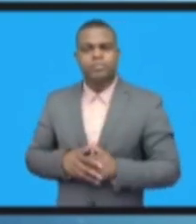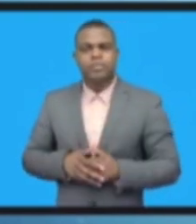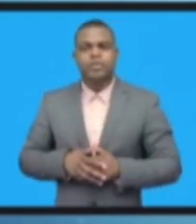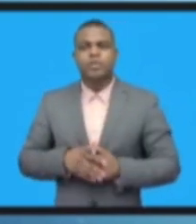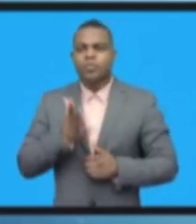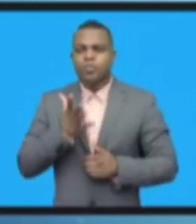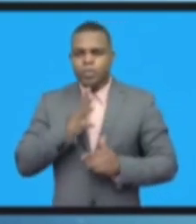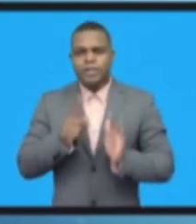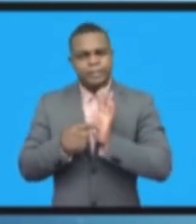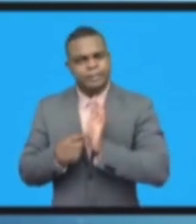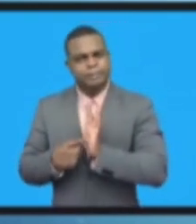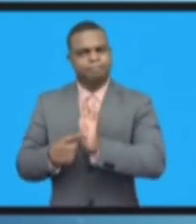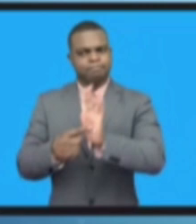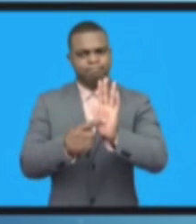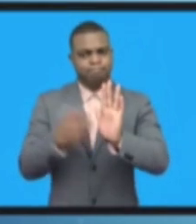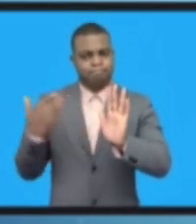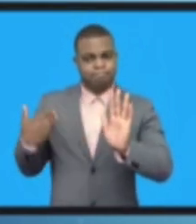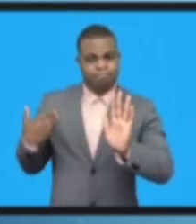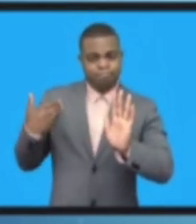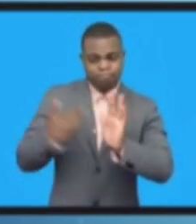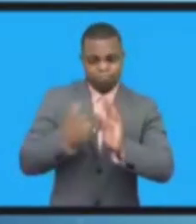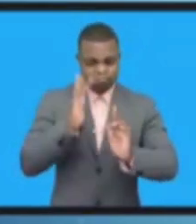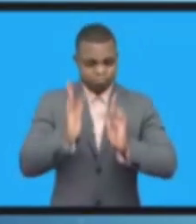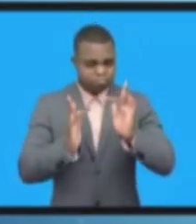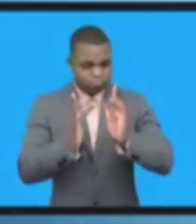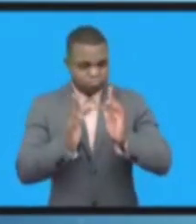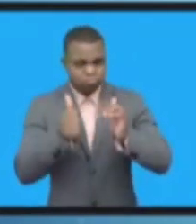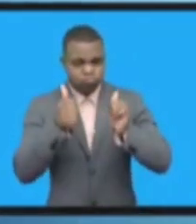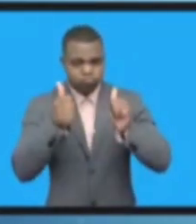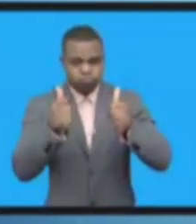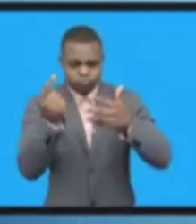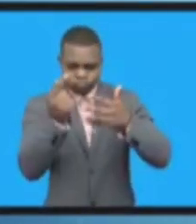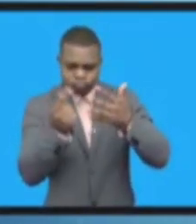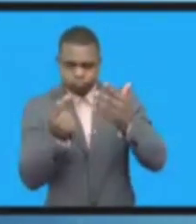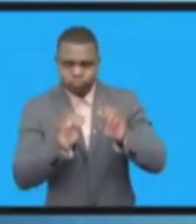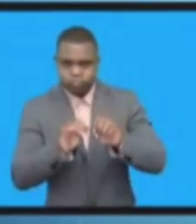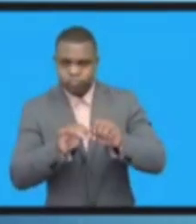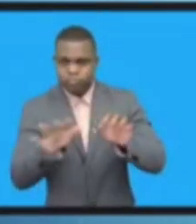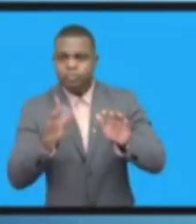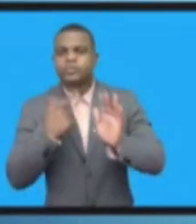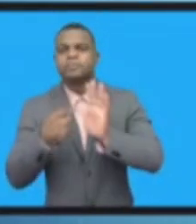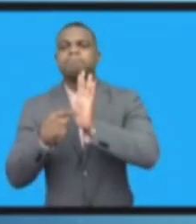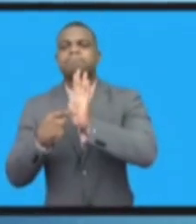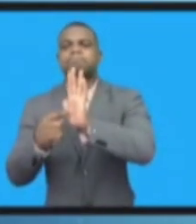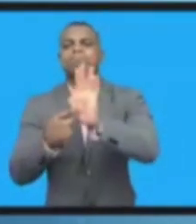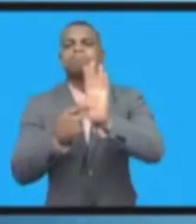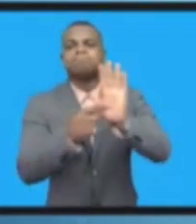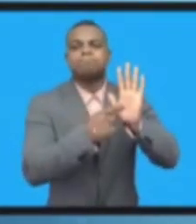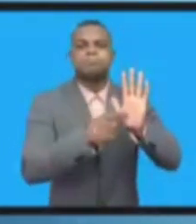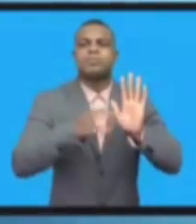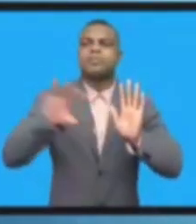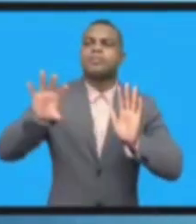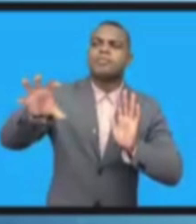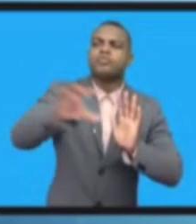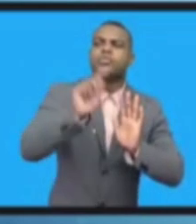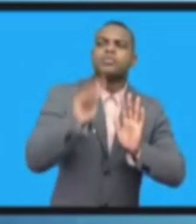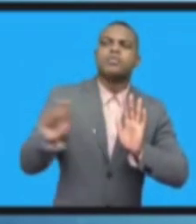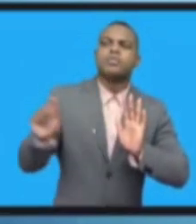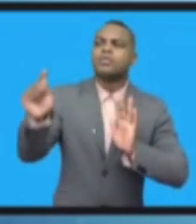человечества. Мы все прекрасно понимаем, что вопросы